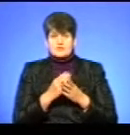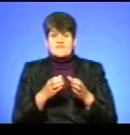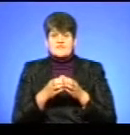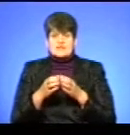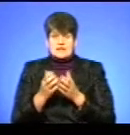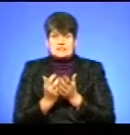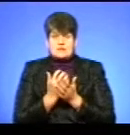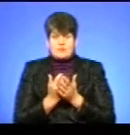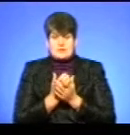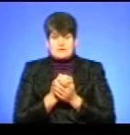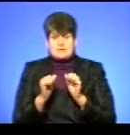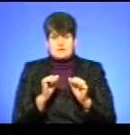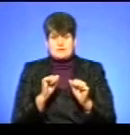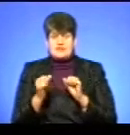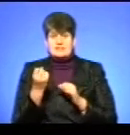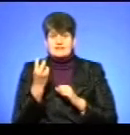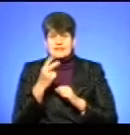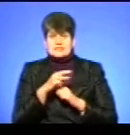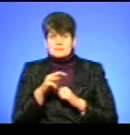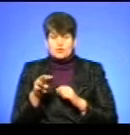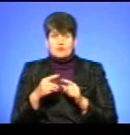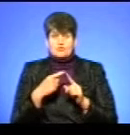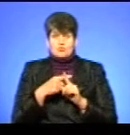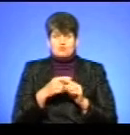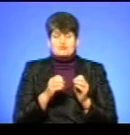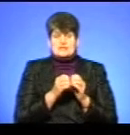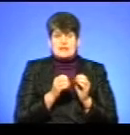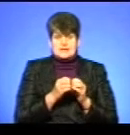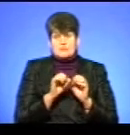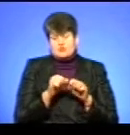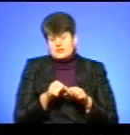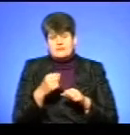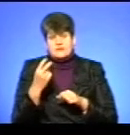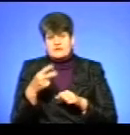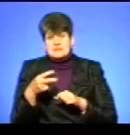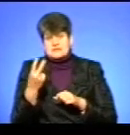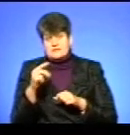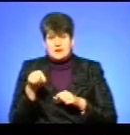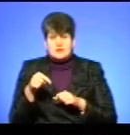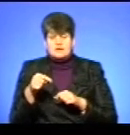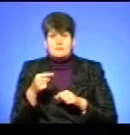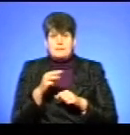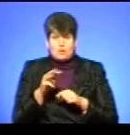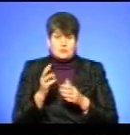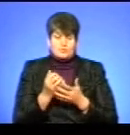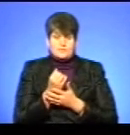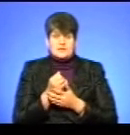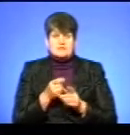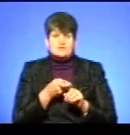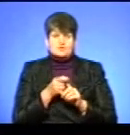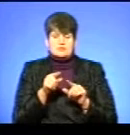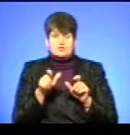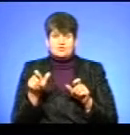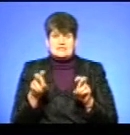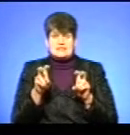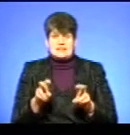апарат. І 12 мільйонів плюс 10, може цих 22-23 мільйона і виходить. І в зв'язку з тим, що люди сидять по